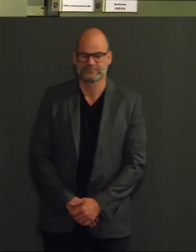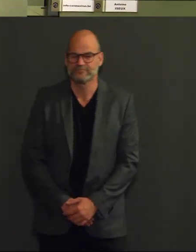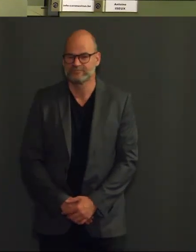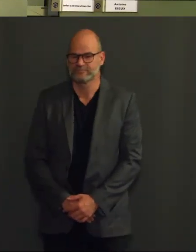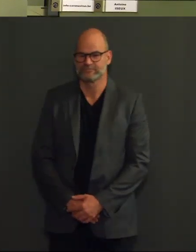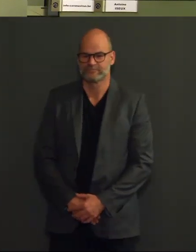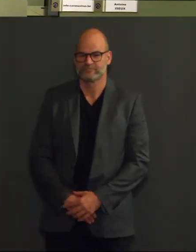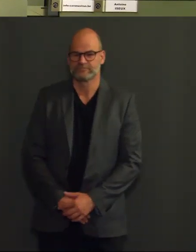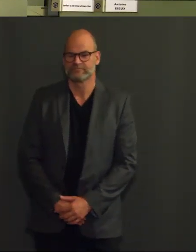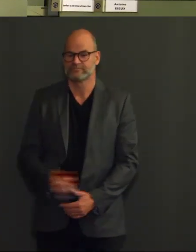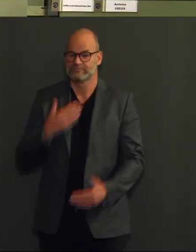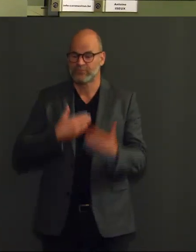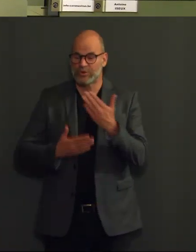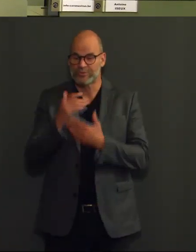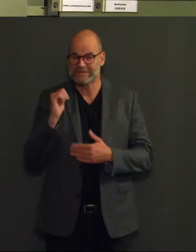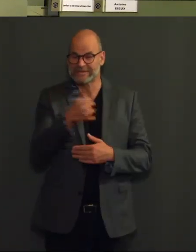Goeiemorgen, iedereen.